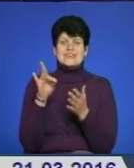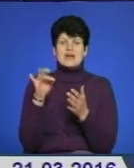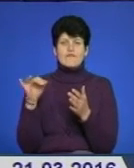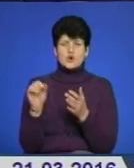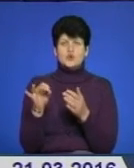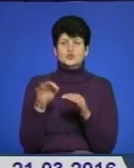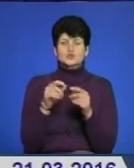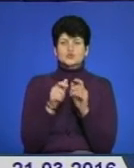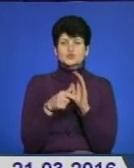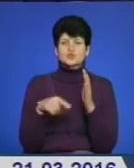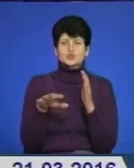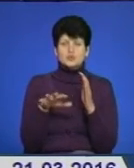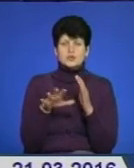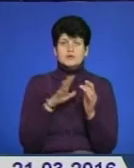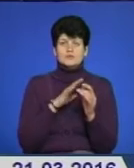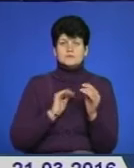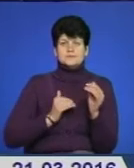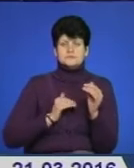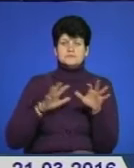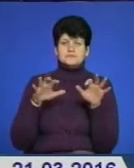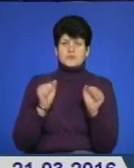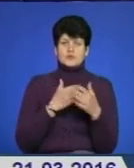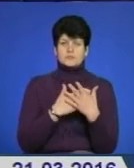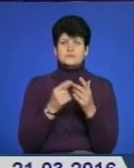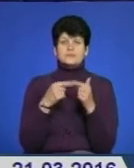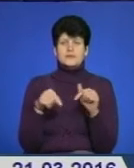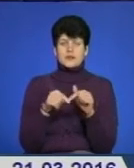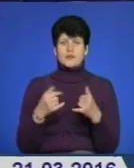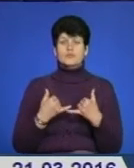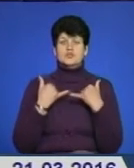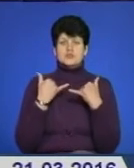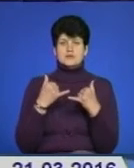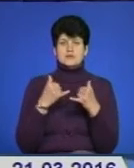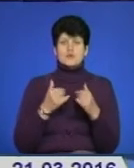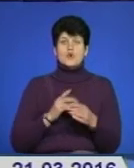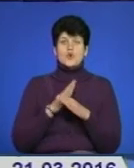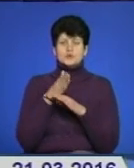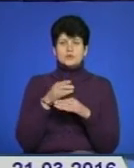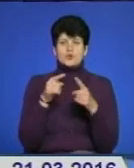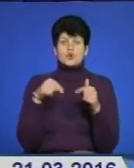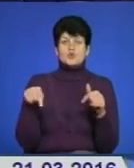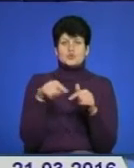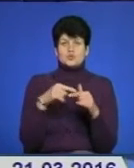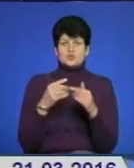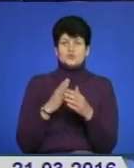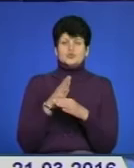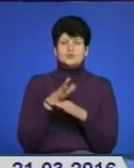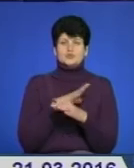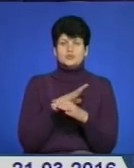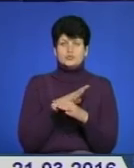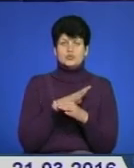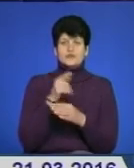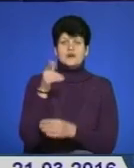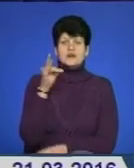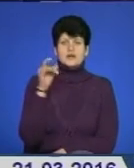представників місцевої влади, бізнесу, громадських організацій. А почесним гостем «Круглого столу» став президент Асоціації платників податків України